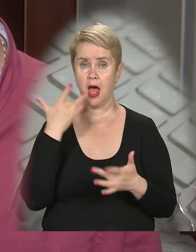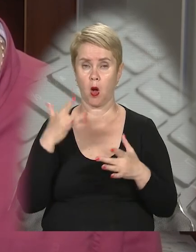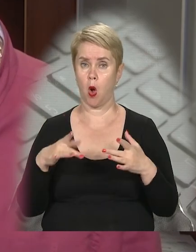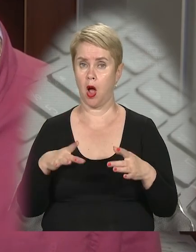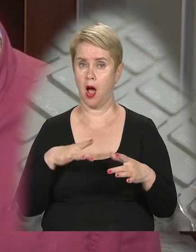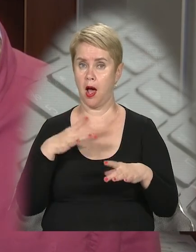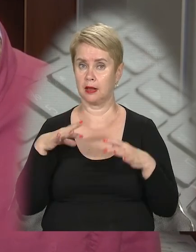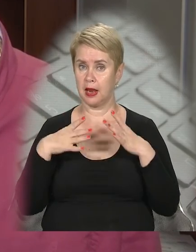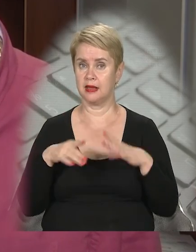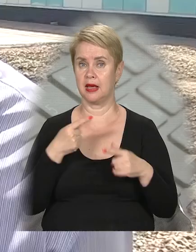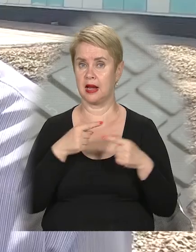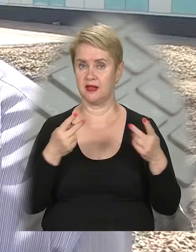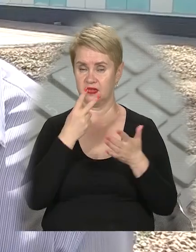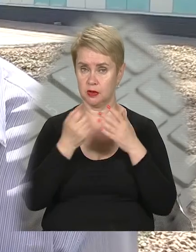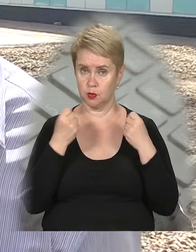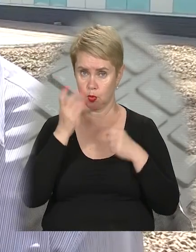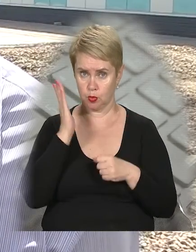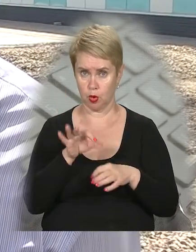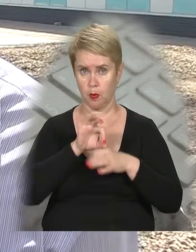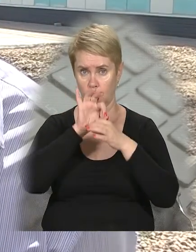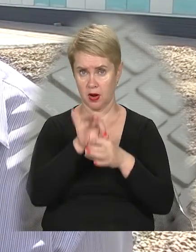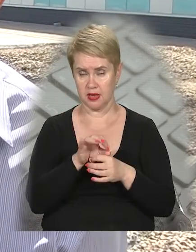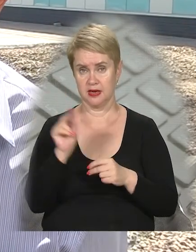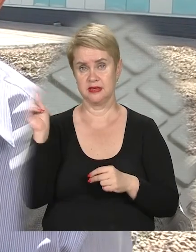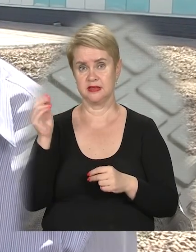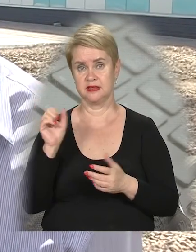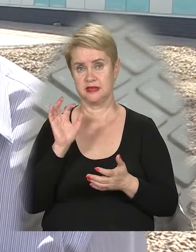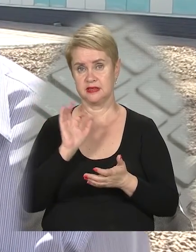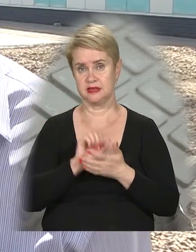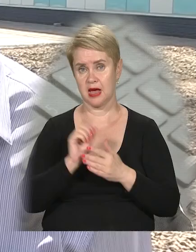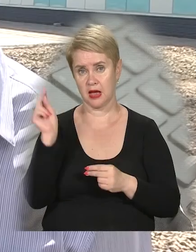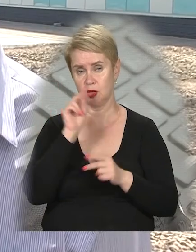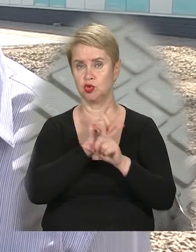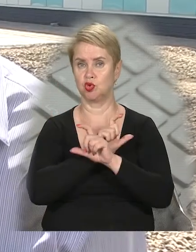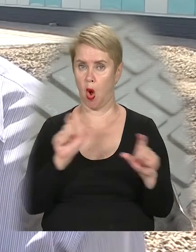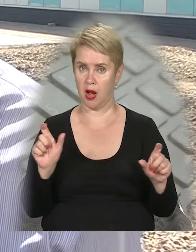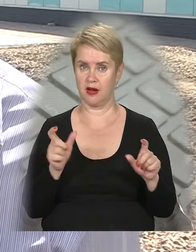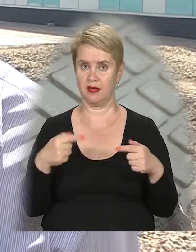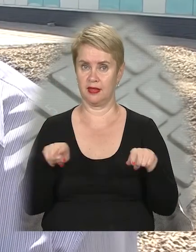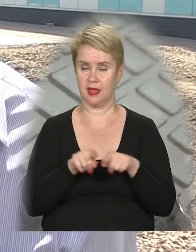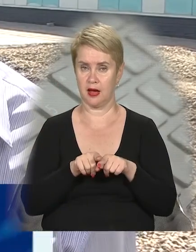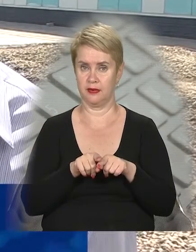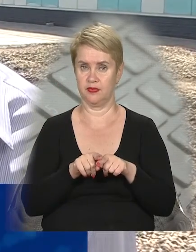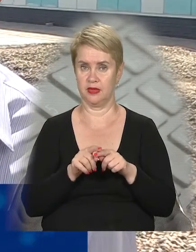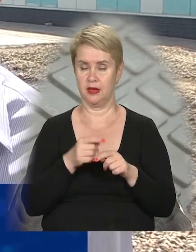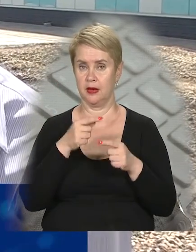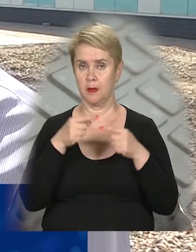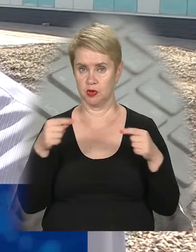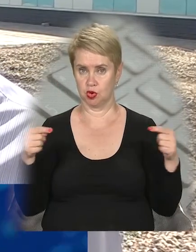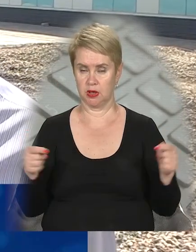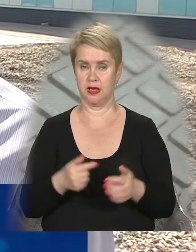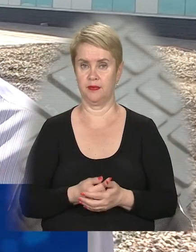атлетики та інших видів спорту. Тут будуть проводитися заняття, як школярів, так і позашкільні